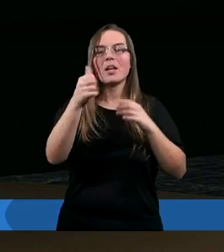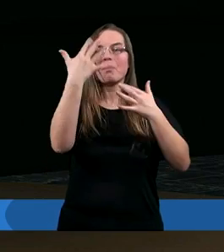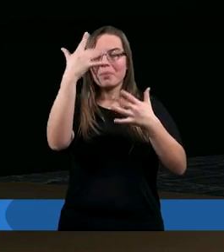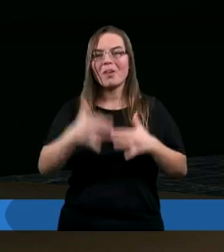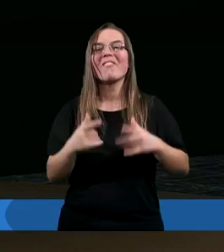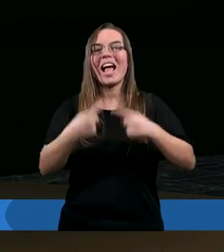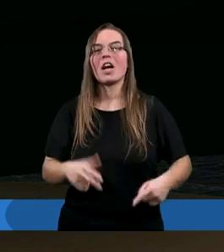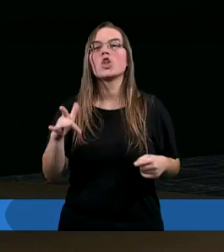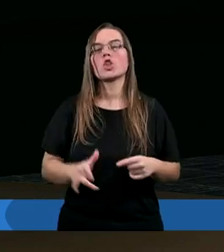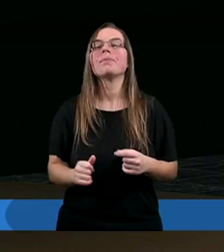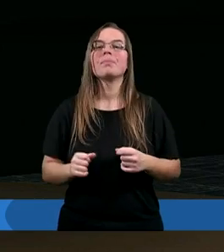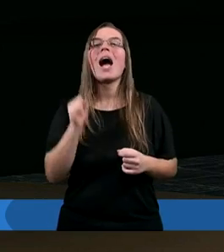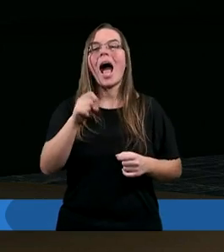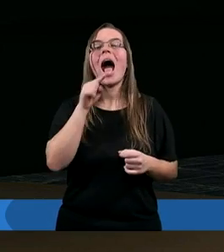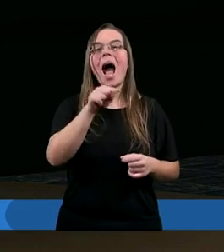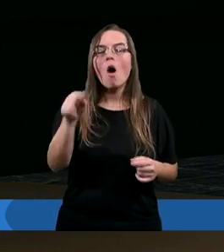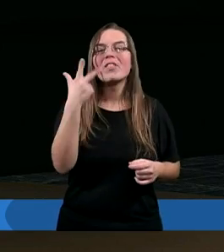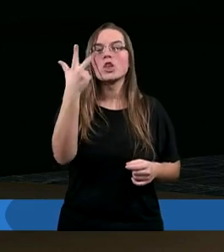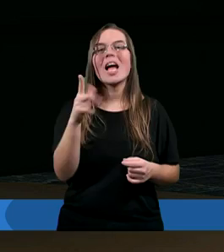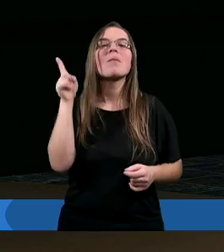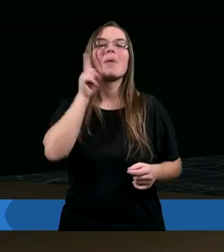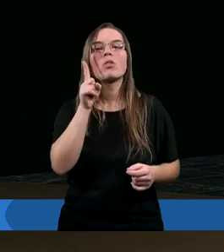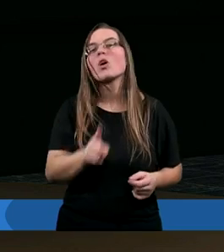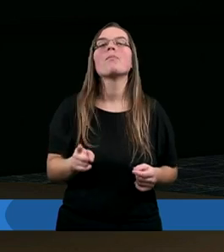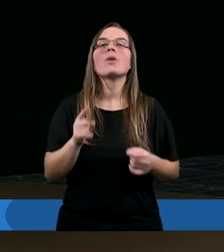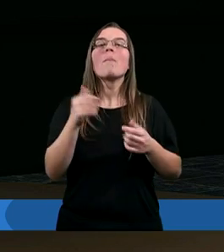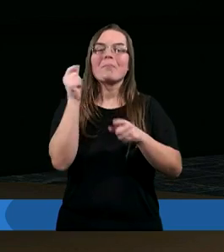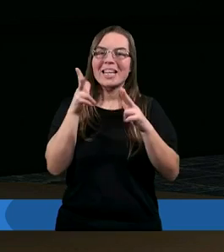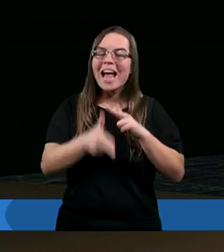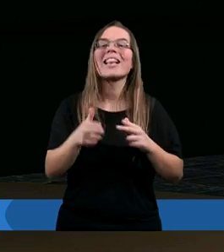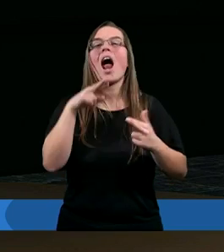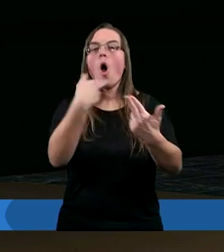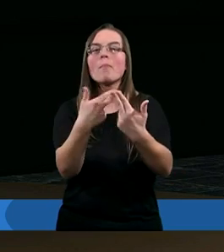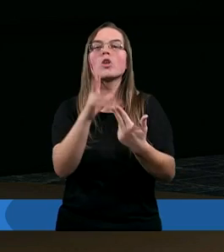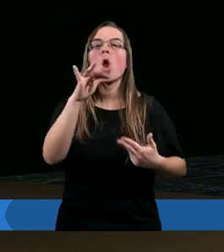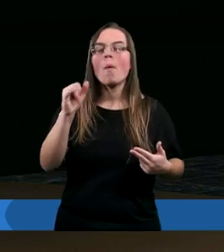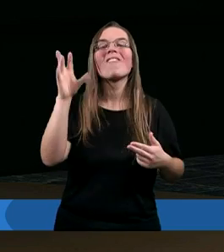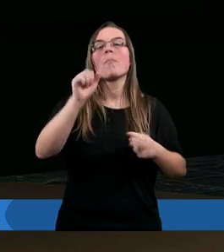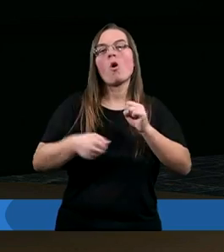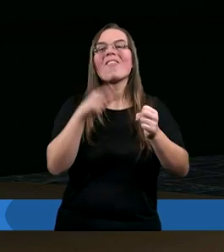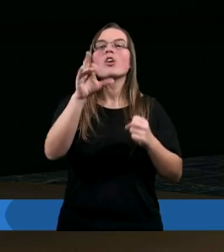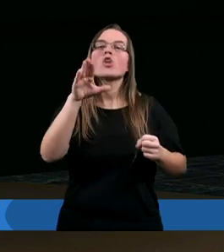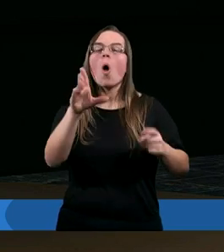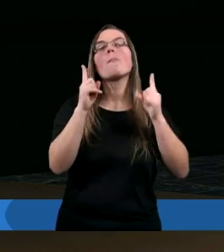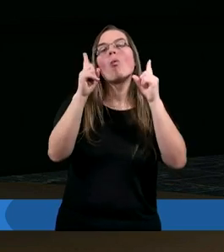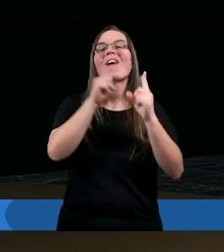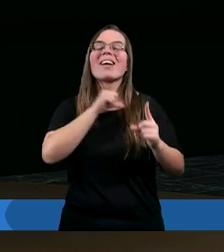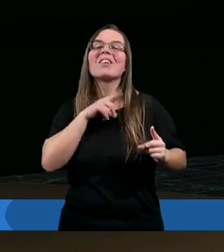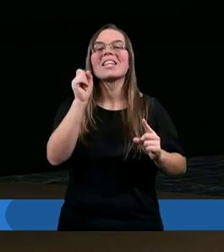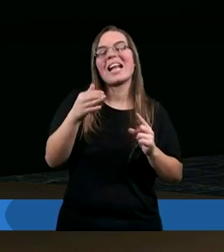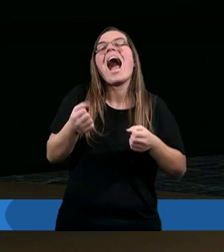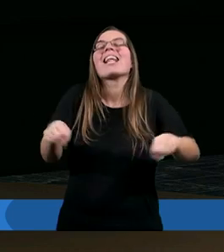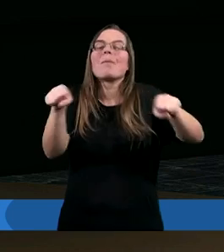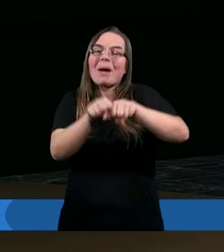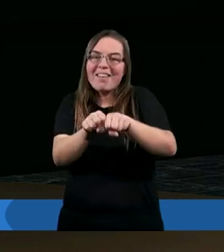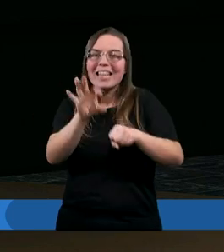pierwszych pięć wierszy. A owi trzej mężowie przestali odpowiadać Jobowi, ponieważ on sam uważał się za